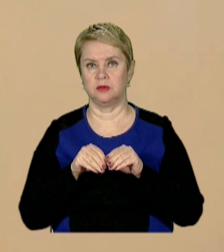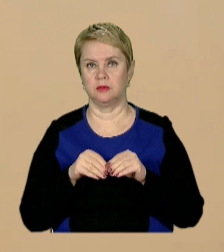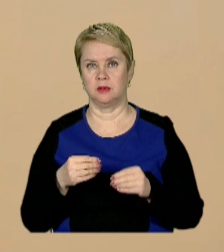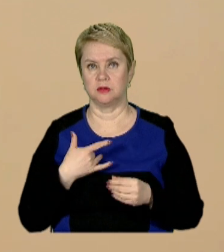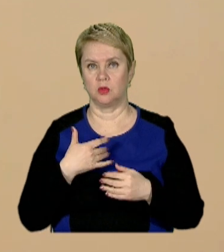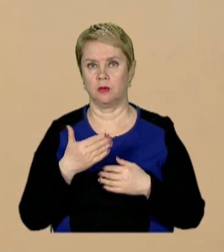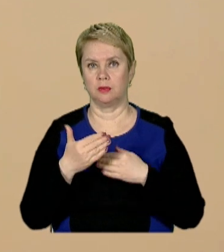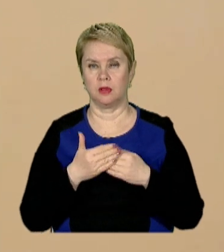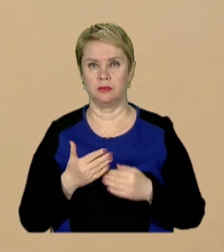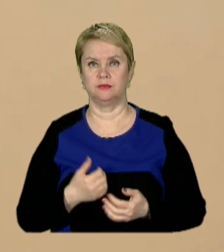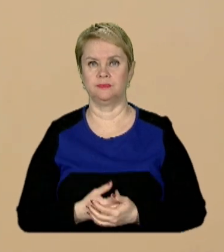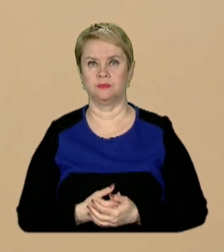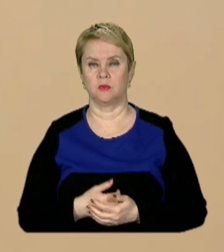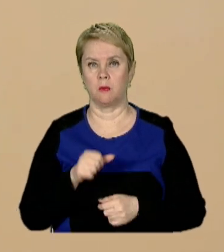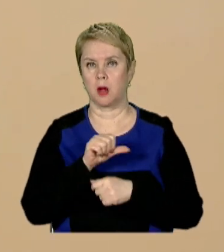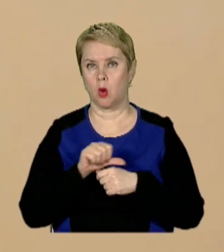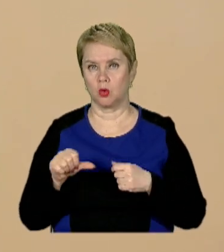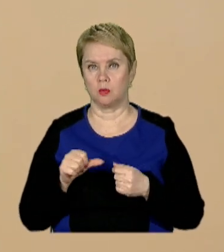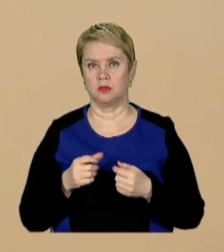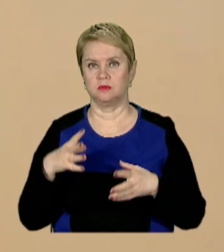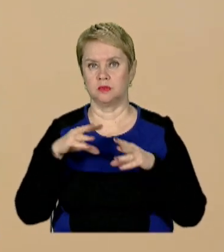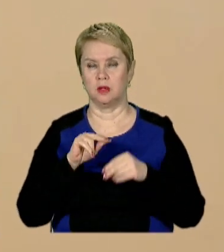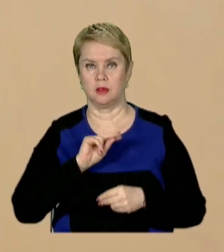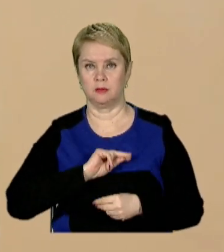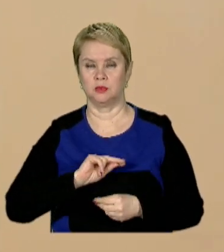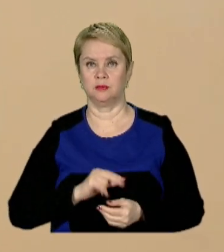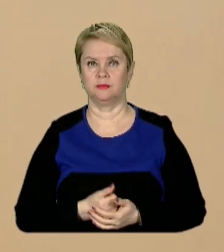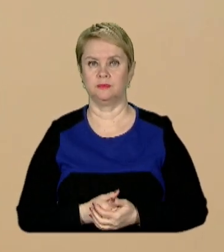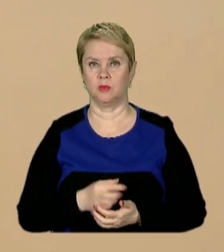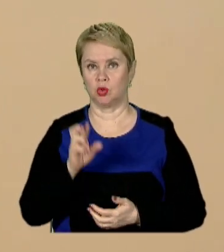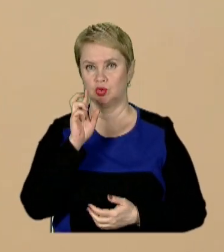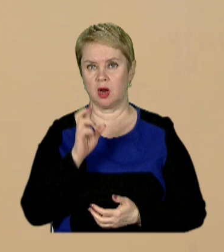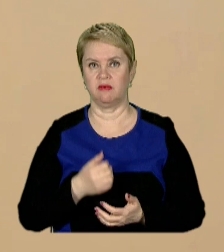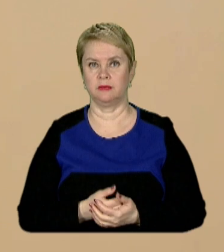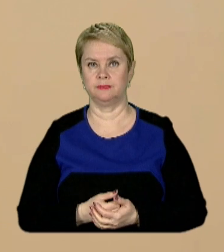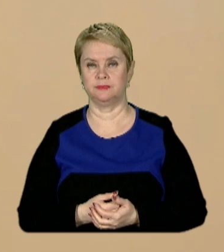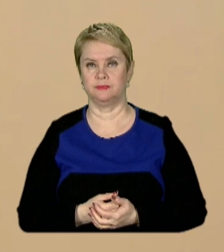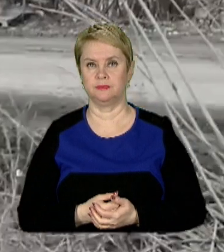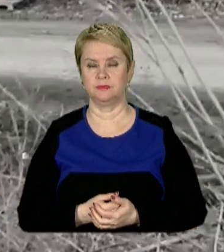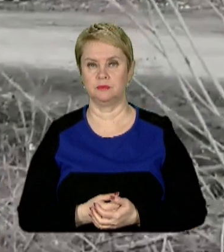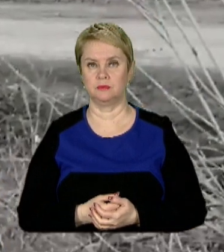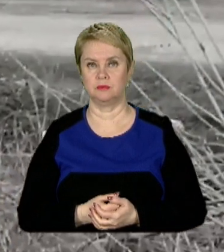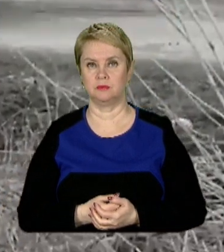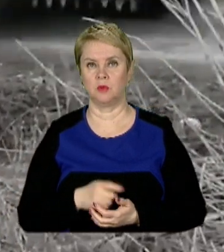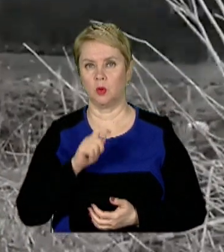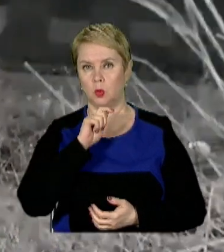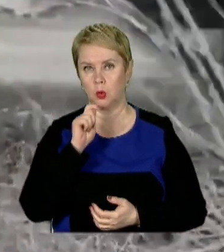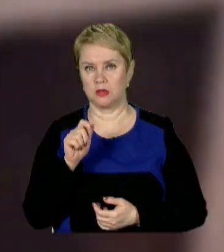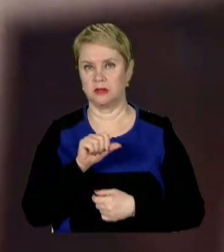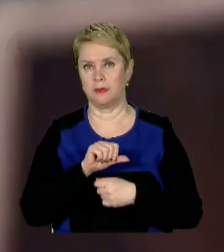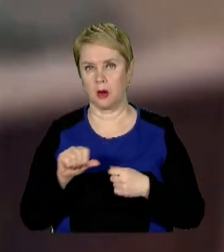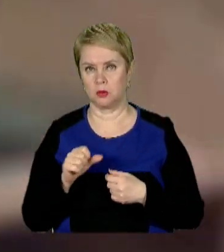наскільки прикордонники мотровані, наскільки вони люблять свій державі, наскільки вони дійсною. Українські